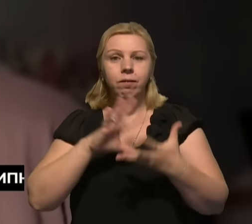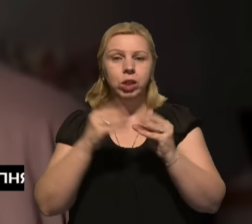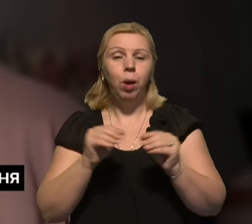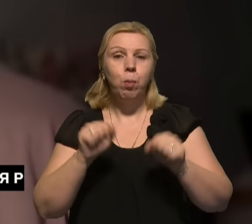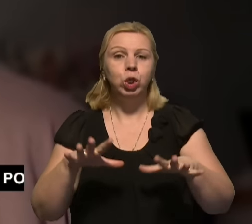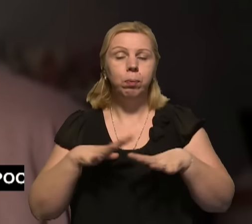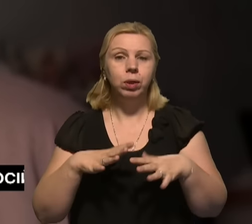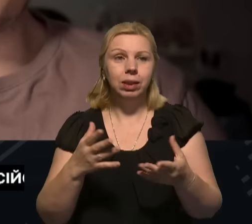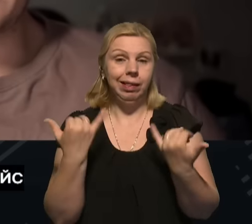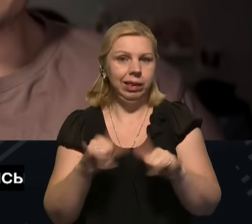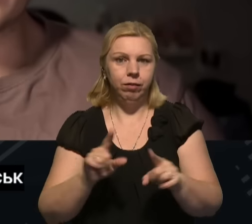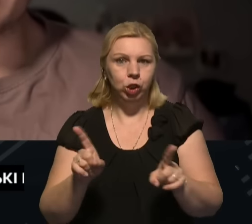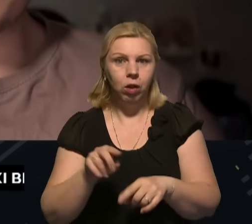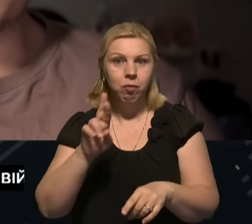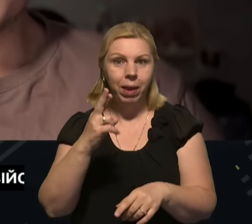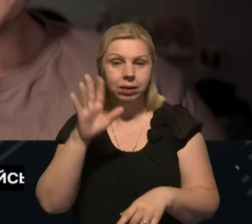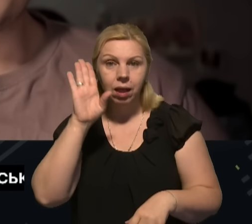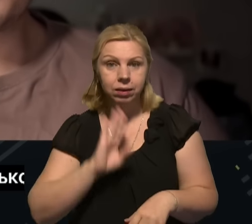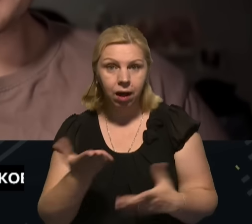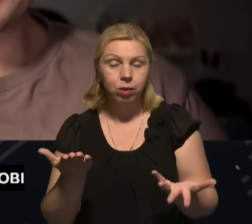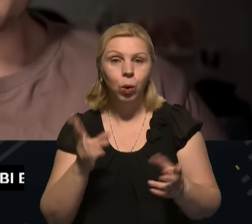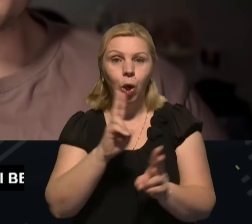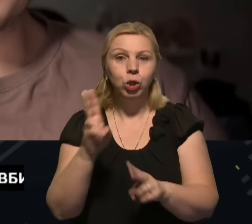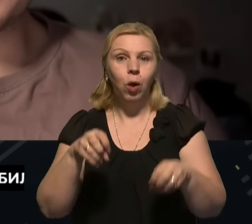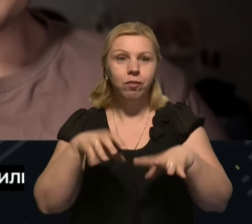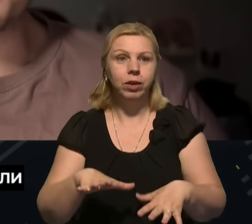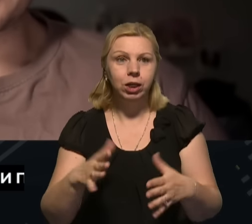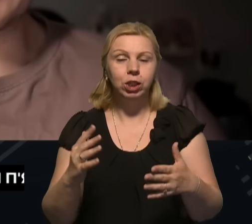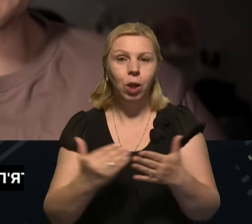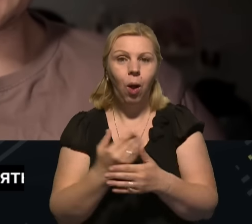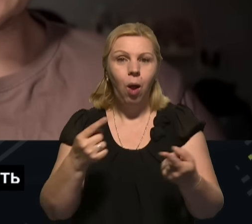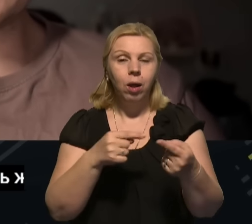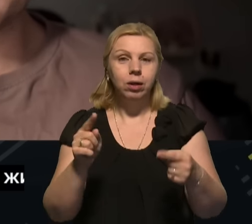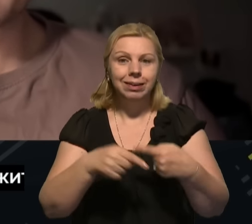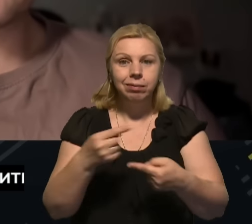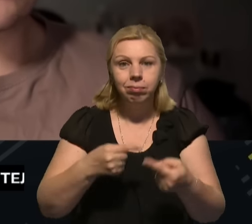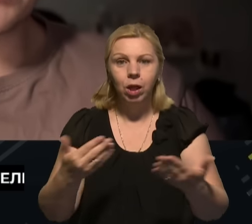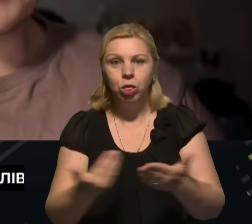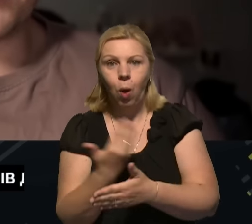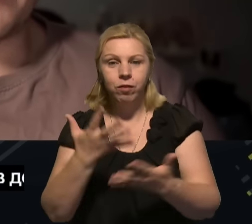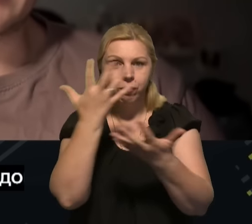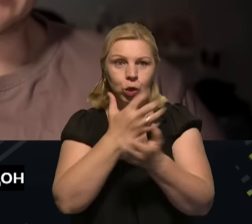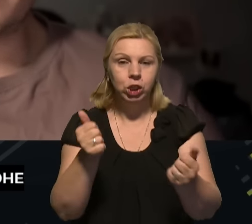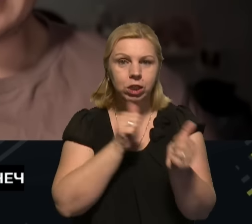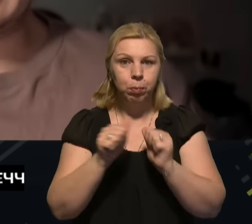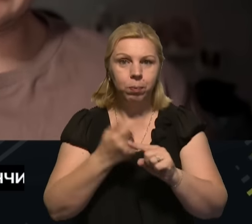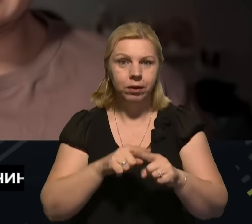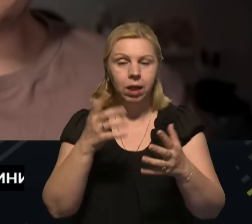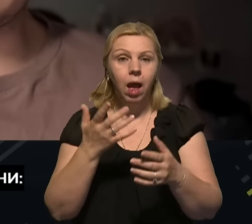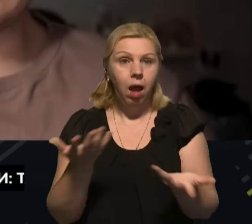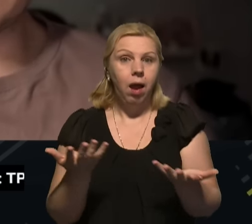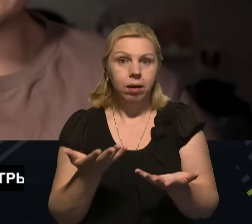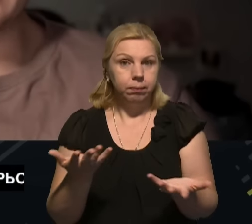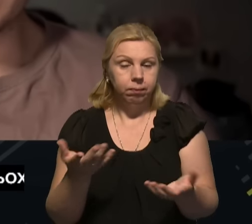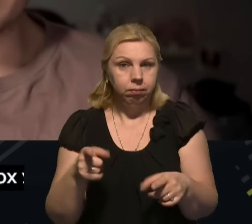імовірно. Дивно, що це в п'ятницю зранку хтось вирішив оновити і все покласти, ані десь вночі спробувати це зробити. Але,